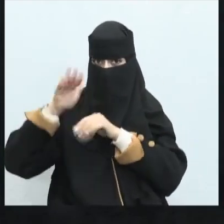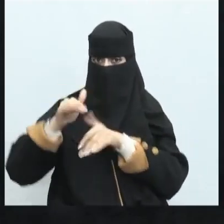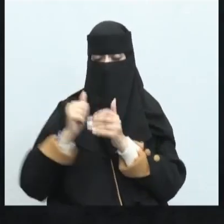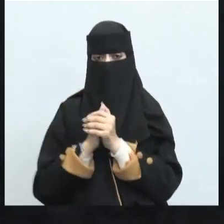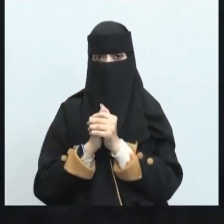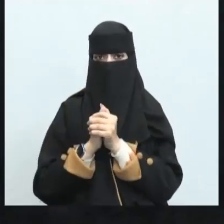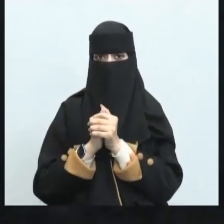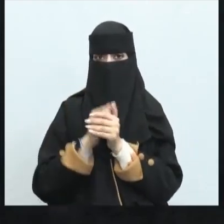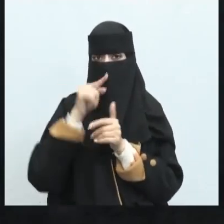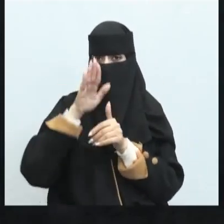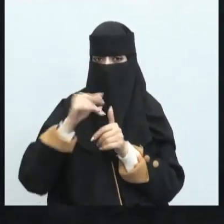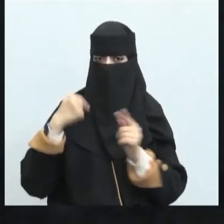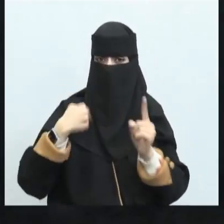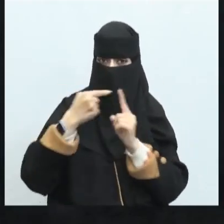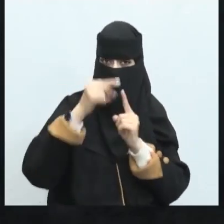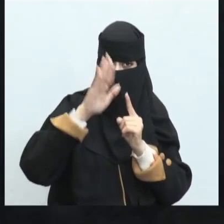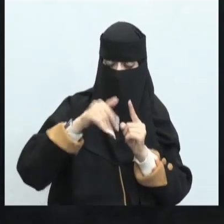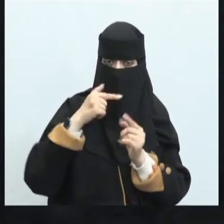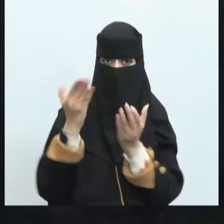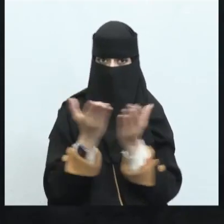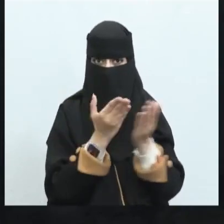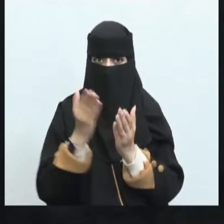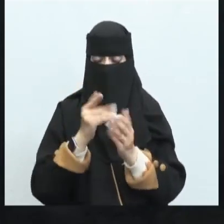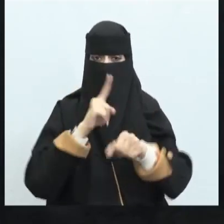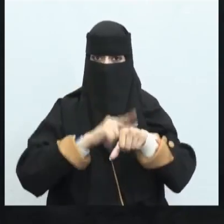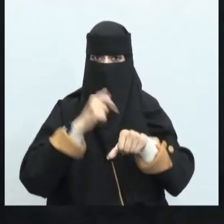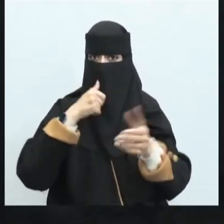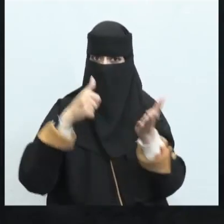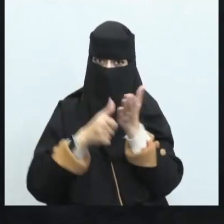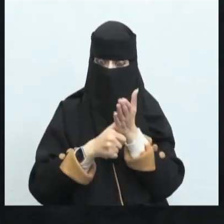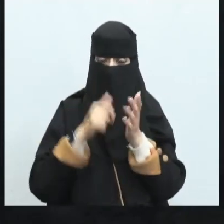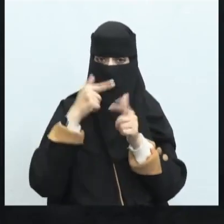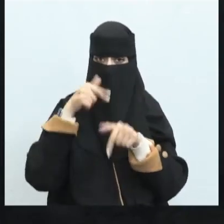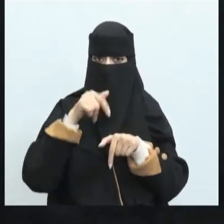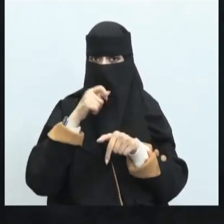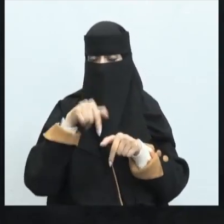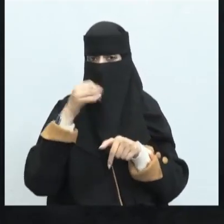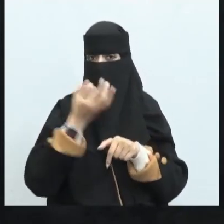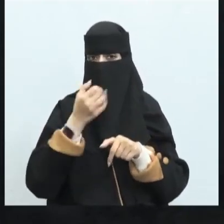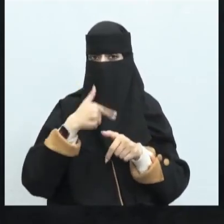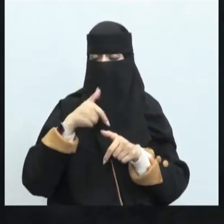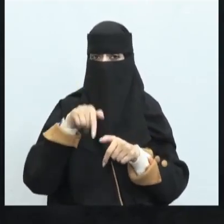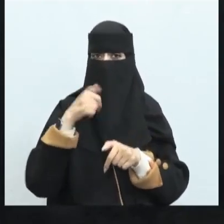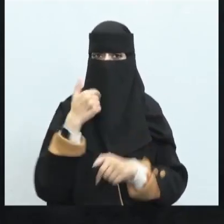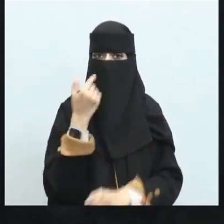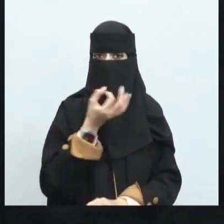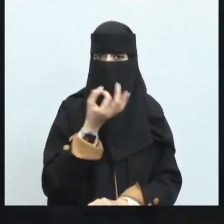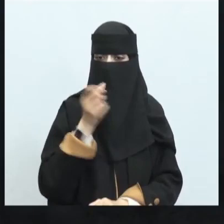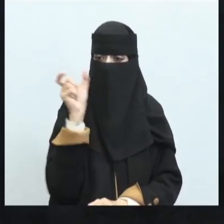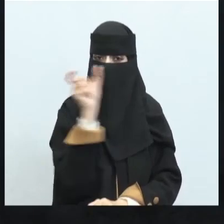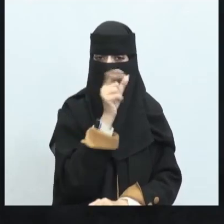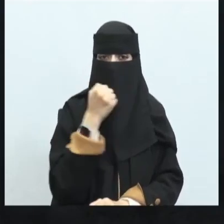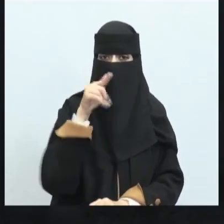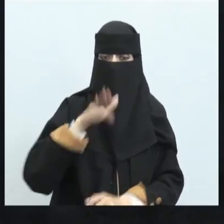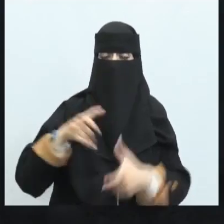الشعر الجاهلي وقلنا أن هناك أيضا الشعر الانفرادي والشعر أيضا يتحدث فيه عن مناقب القبيلة ويتحدث عن حسنات القبيلة ومناقبها